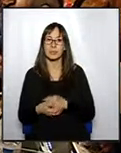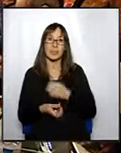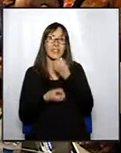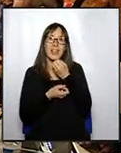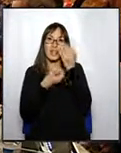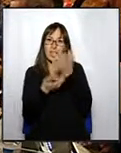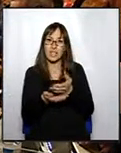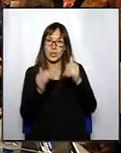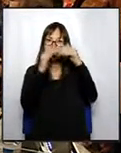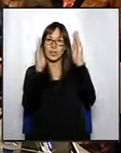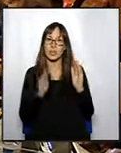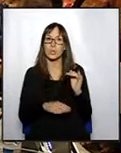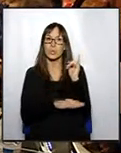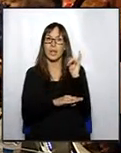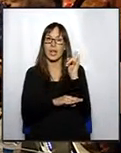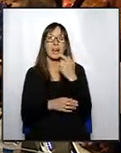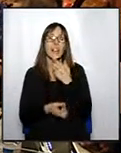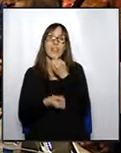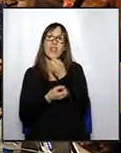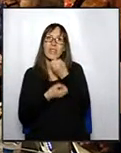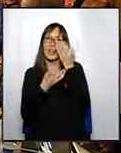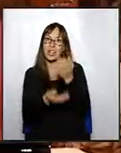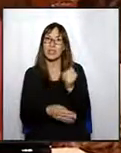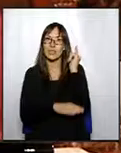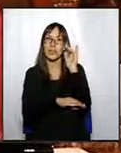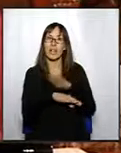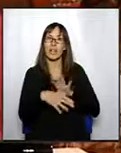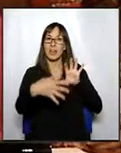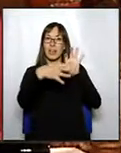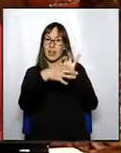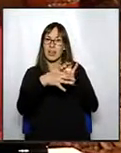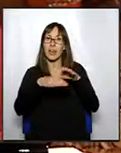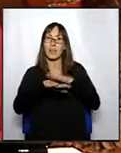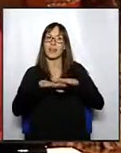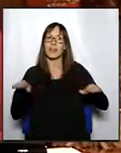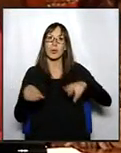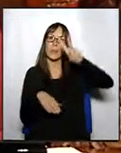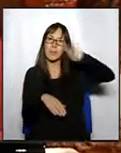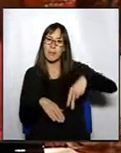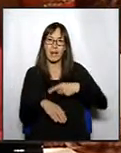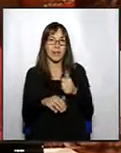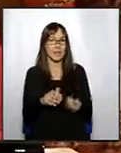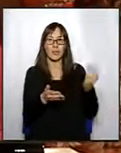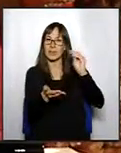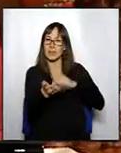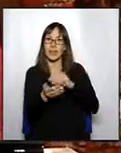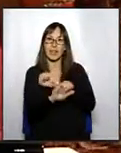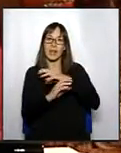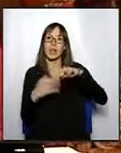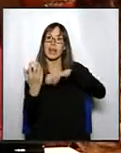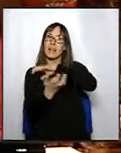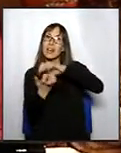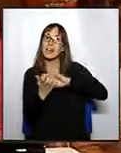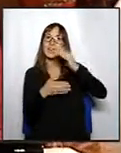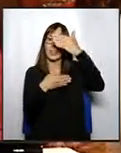Declaració institucional. Declaració institucional per l'adhesió al manifest de Plataforma mai més ni terrorisme, ni guerra, ni feixisme, ni retallada de llibertats